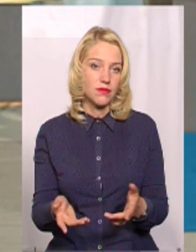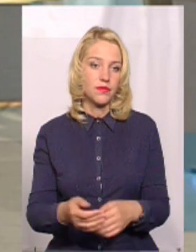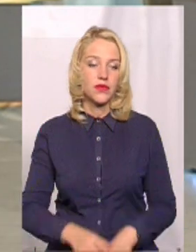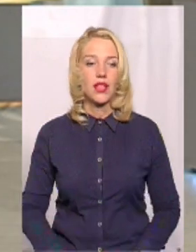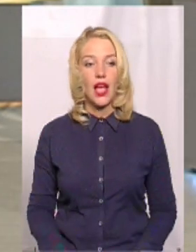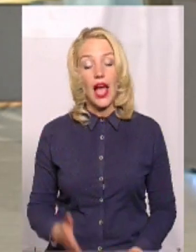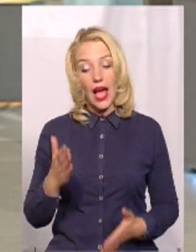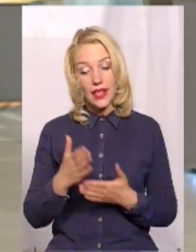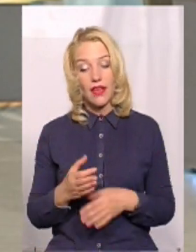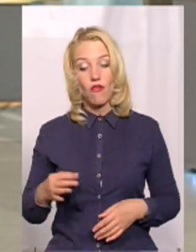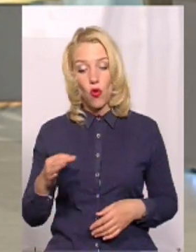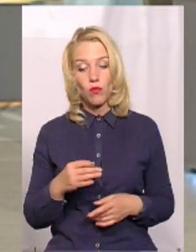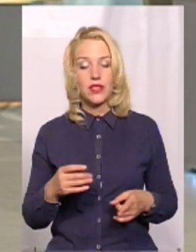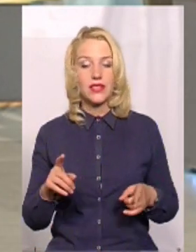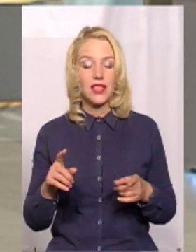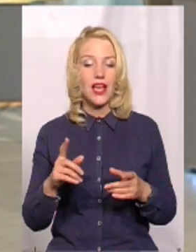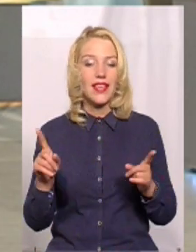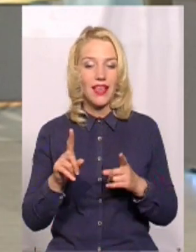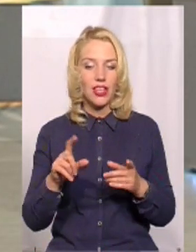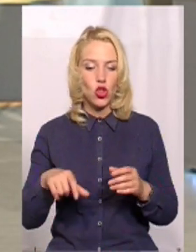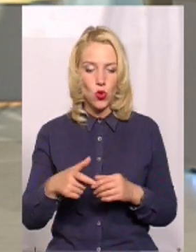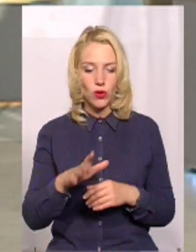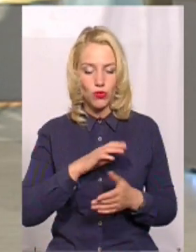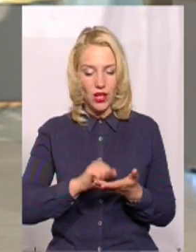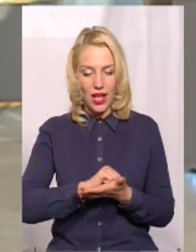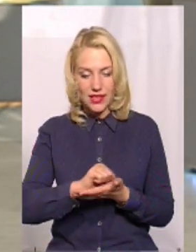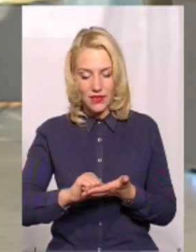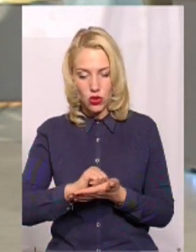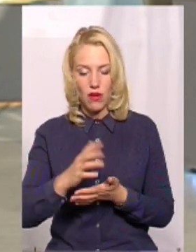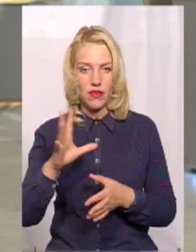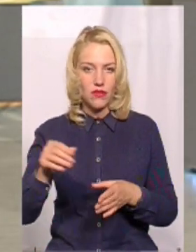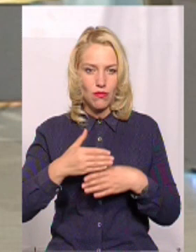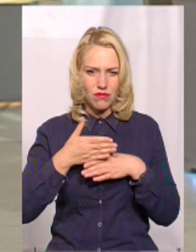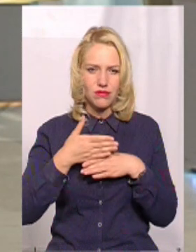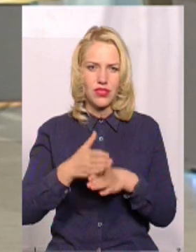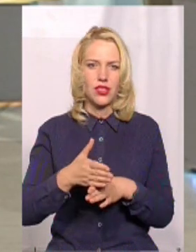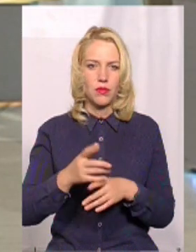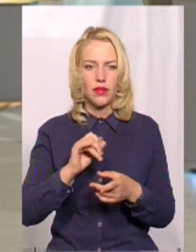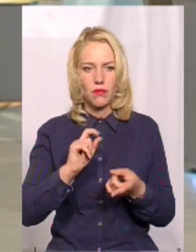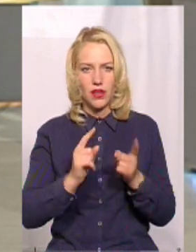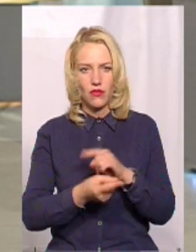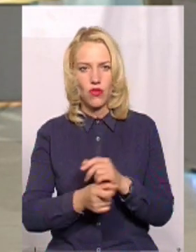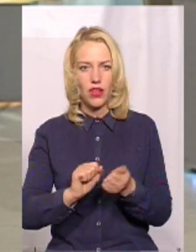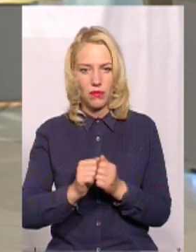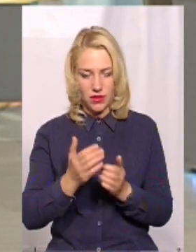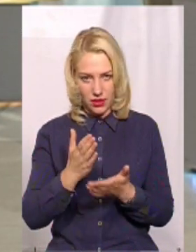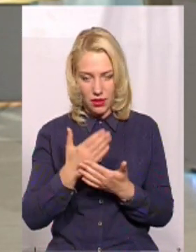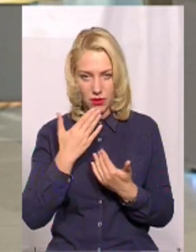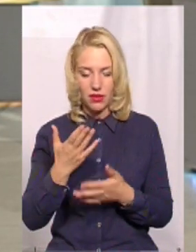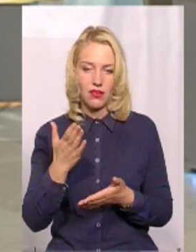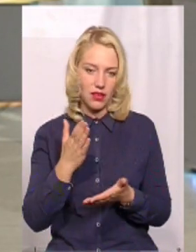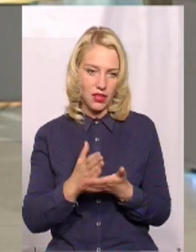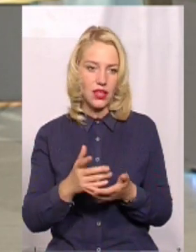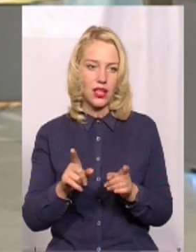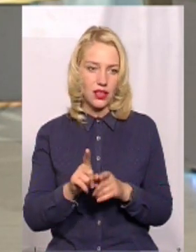дороги, які були асфальтованими, але через те, що асфальт зжуйнувався ущент, вони перетворились на щебеневі? Є. Є такі, такі? такі